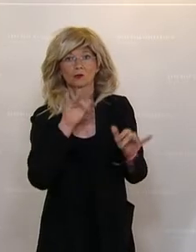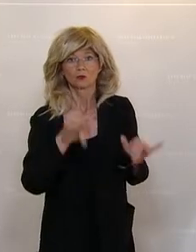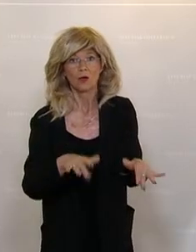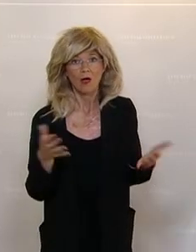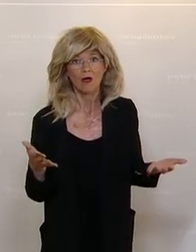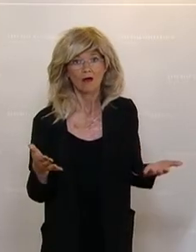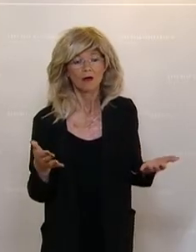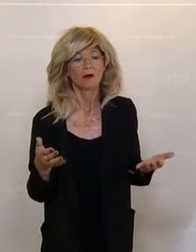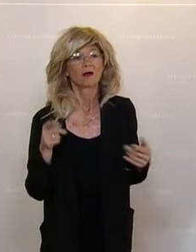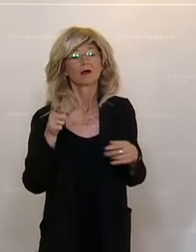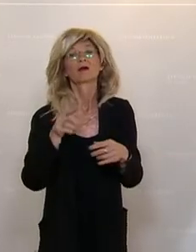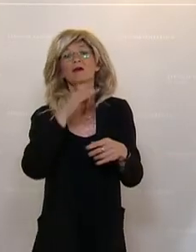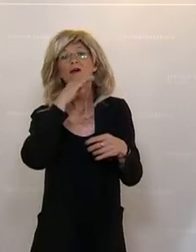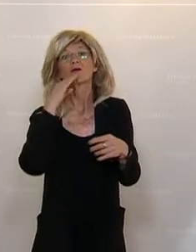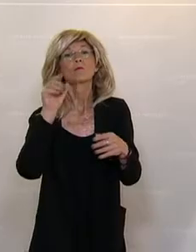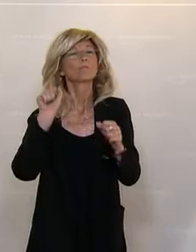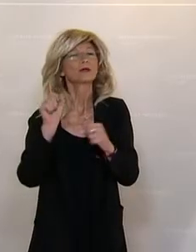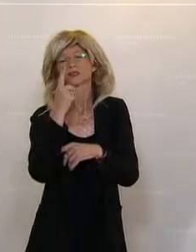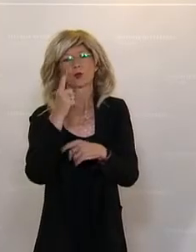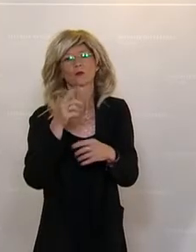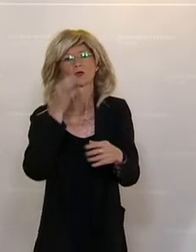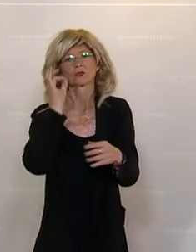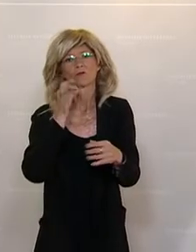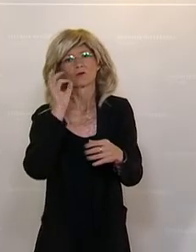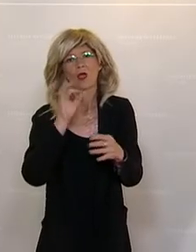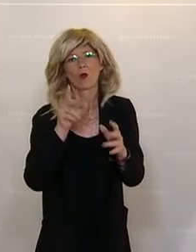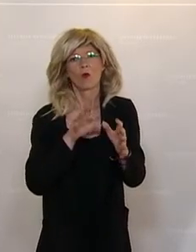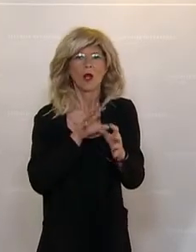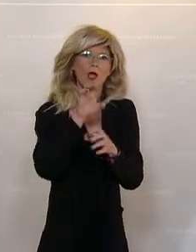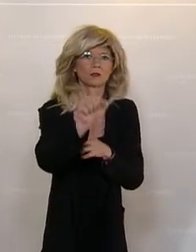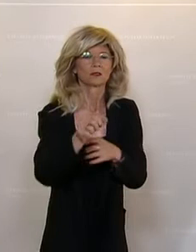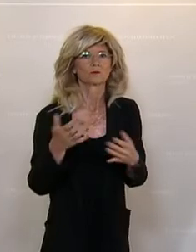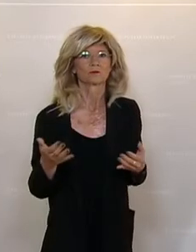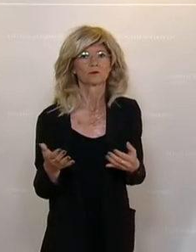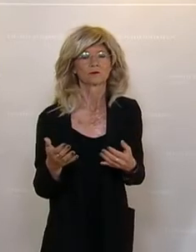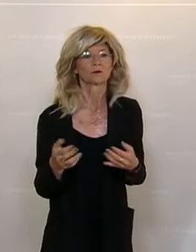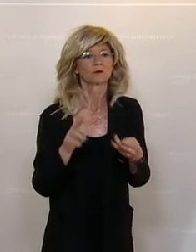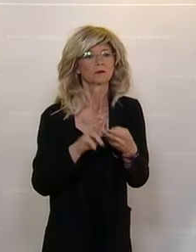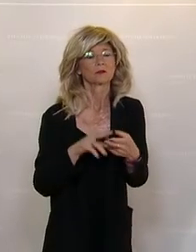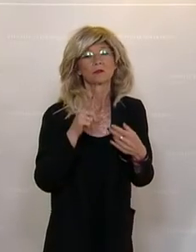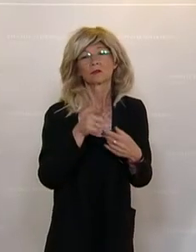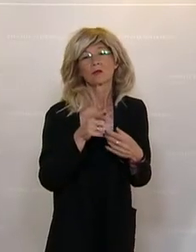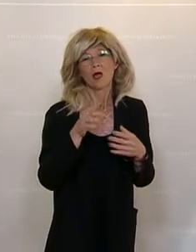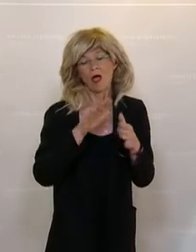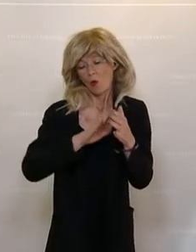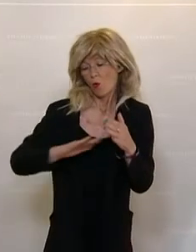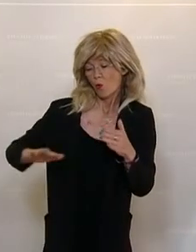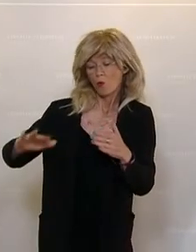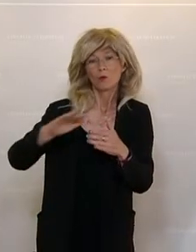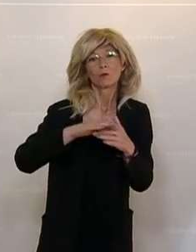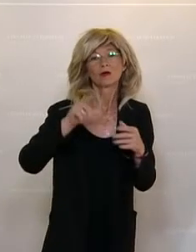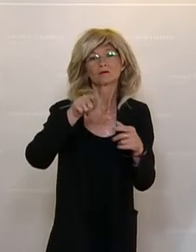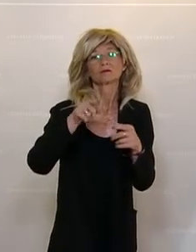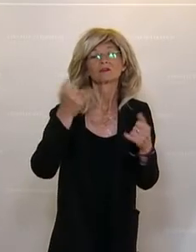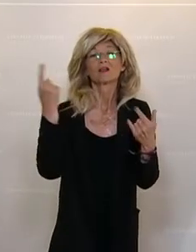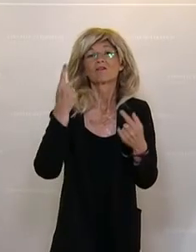Opfer von häuslicher Gewalt sind weiblich und 90 Prozent der Gefährder waren männlich. Das heißt aber auch im Umkehrschluss, 17 Prozent der